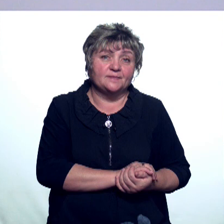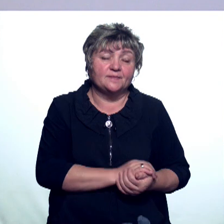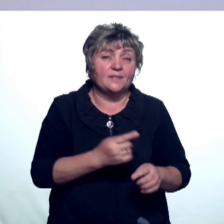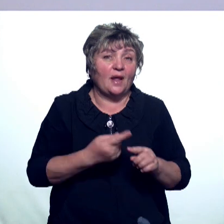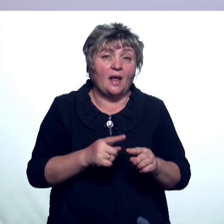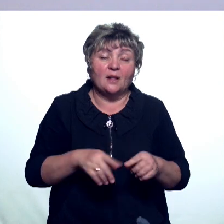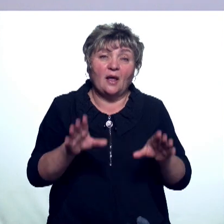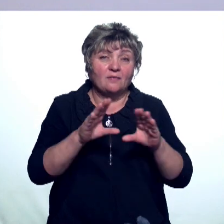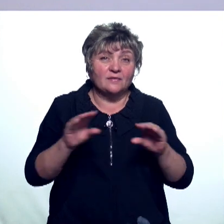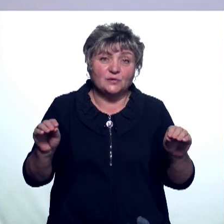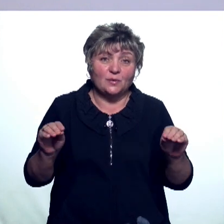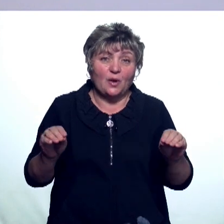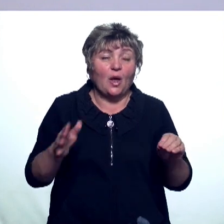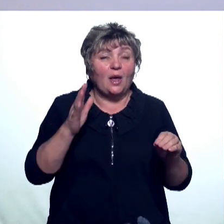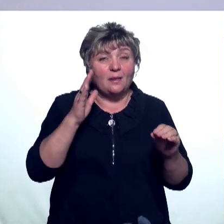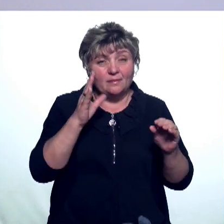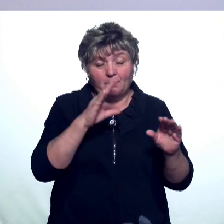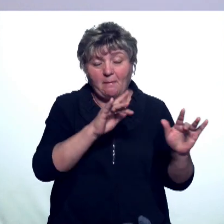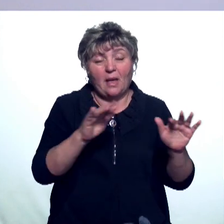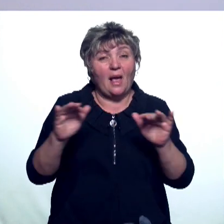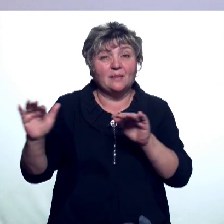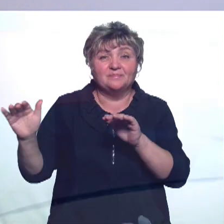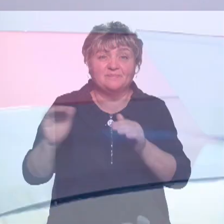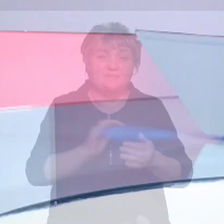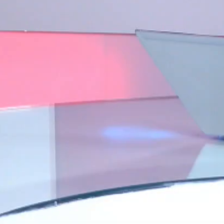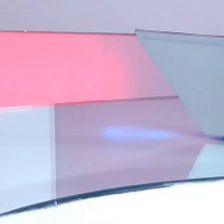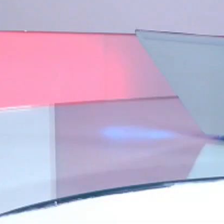На этом наш выпуск завершен. Будьте здоровы и хороших новостей.